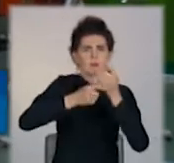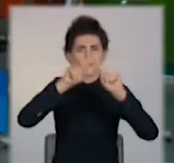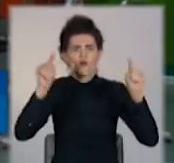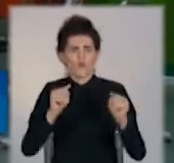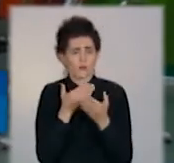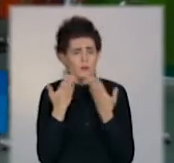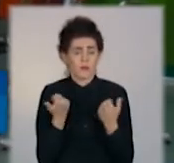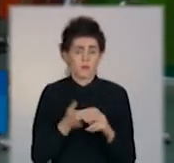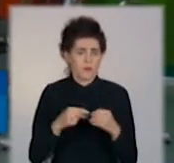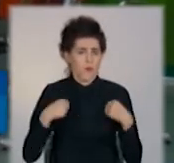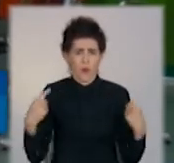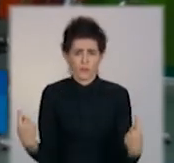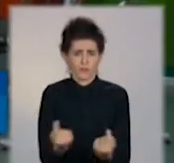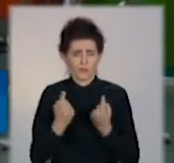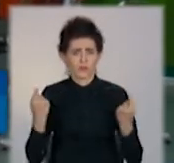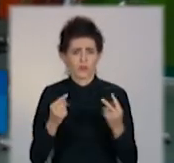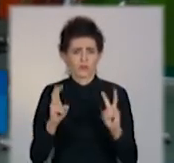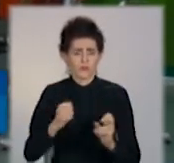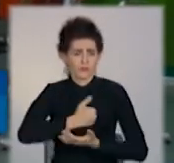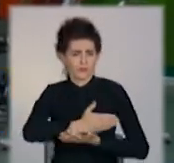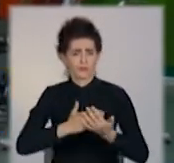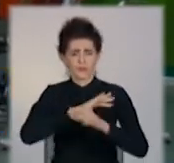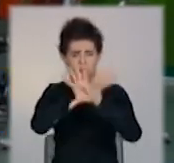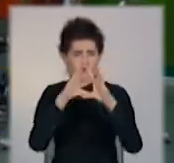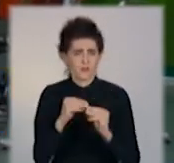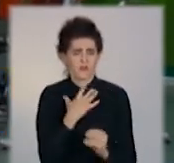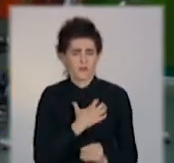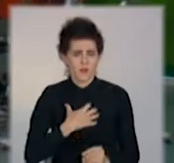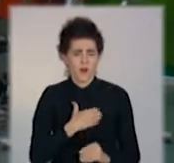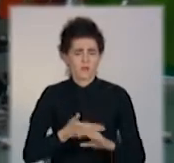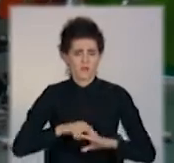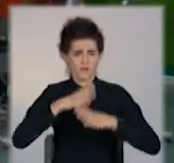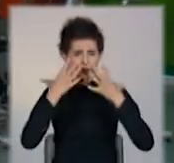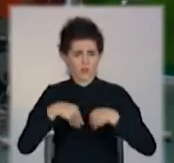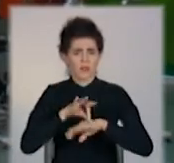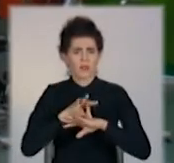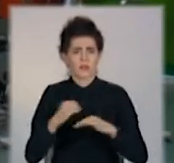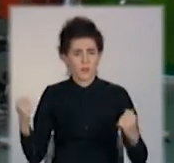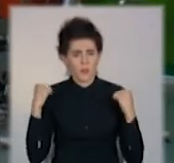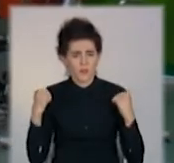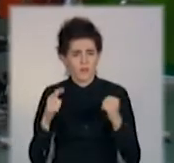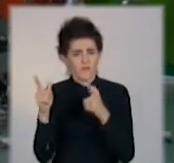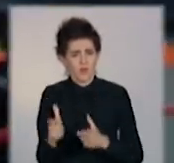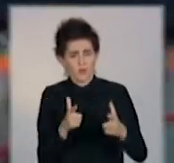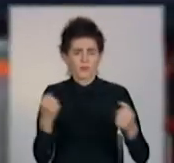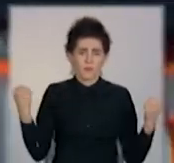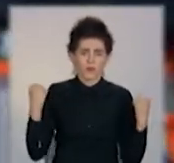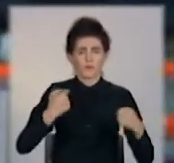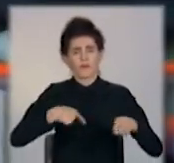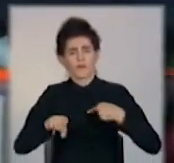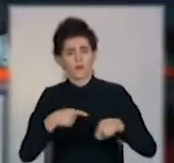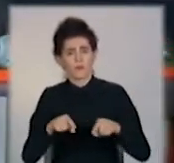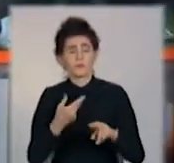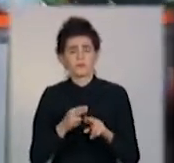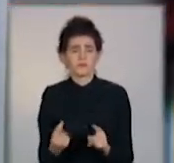це одна з складових фізичних підготовків, навіть тих же футболістів, спортсменів. Потім до